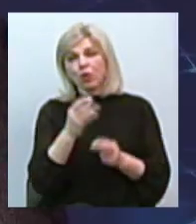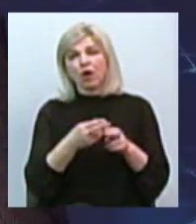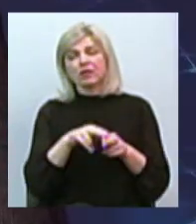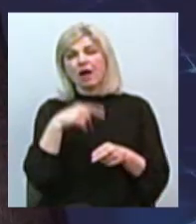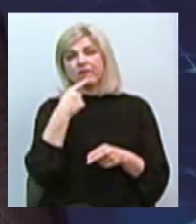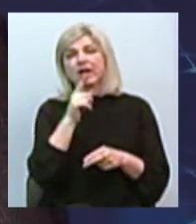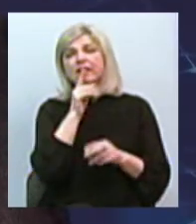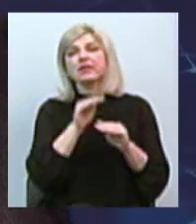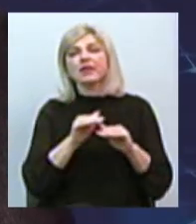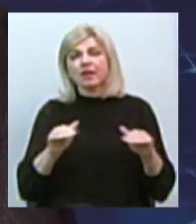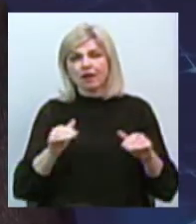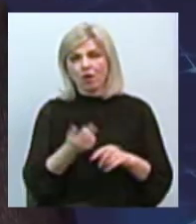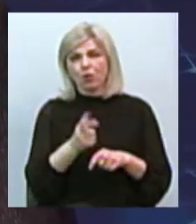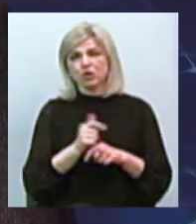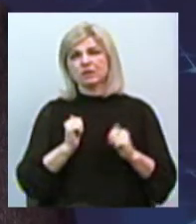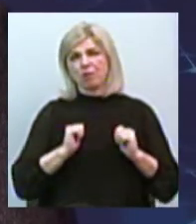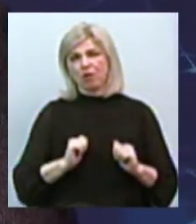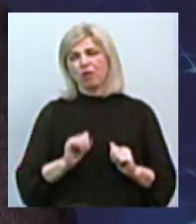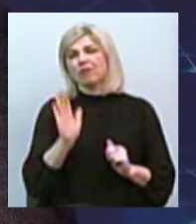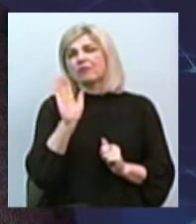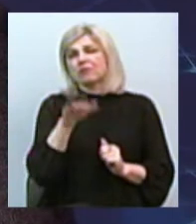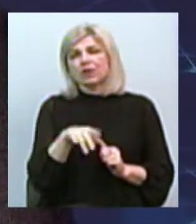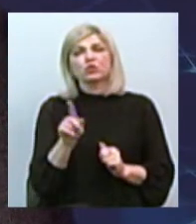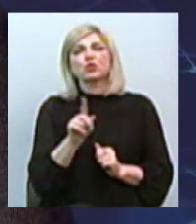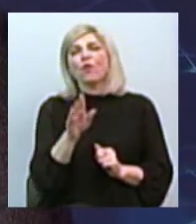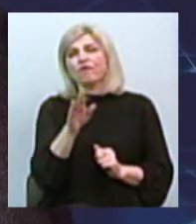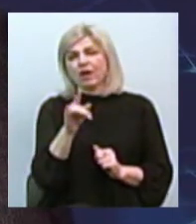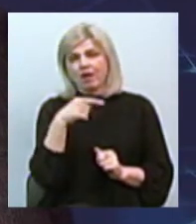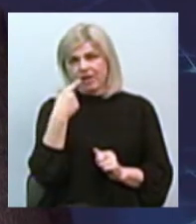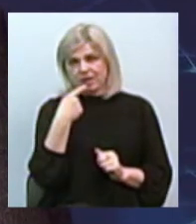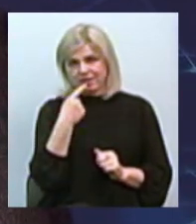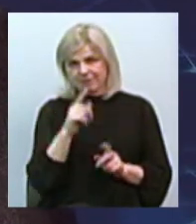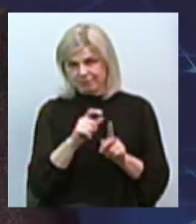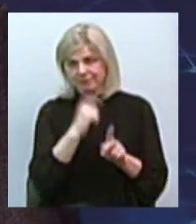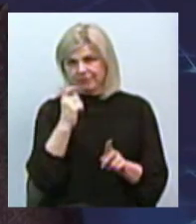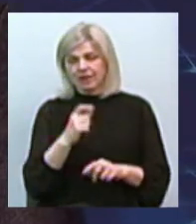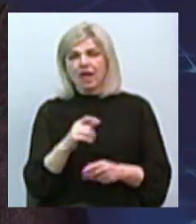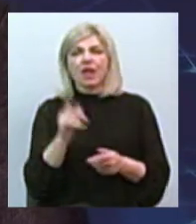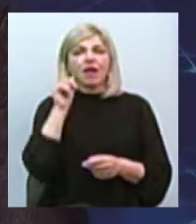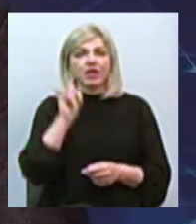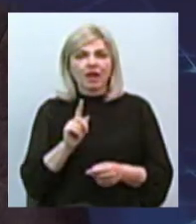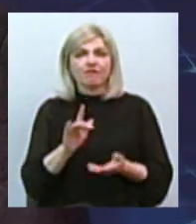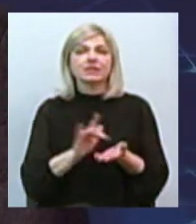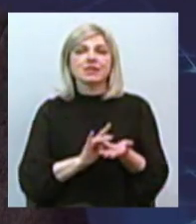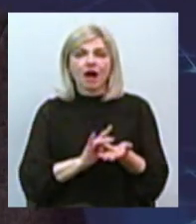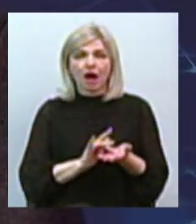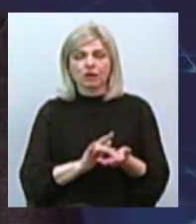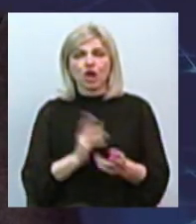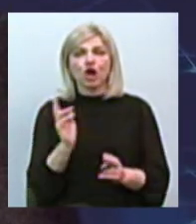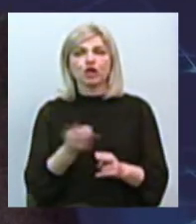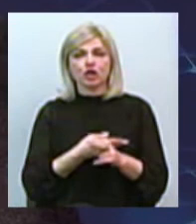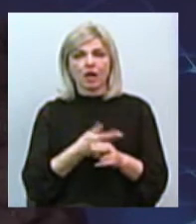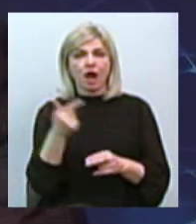тихо, дуже спокійно. «До ну що ви говорите?» Хоча евреї, ціган, лишили, в общем-то, гражданства.